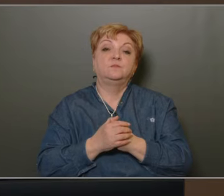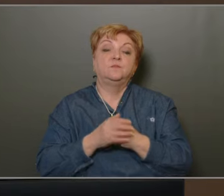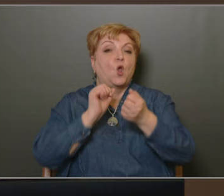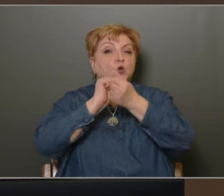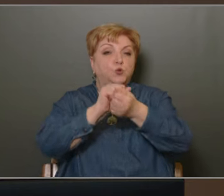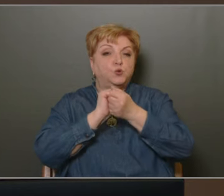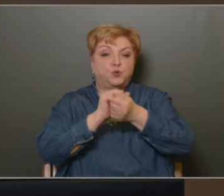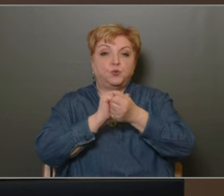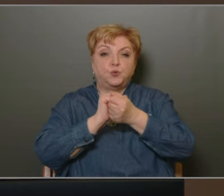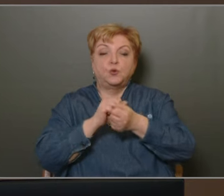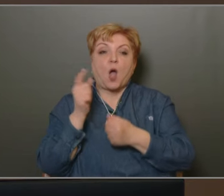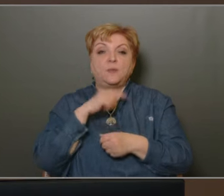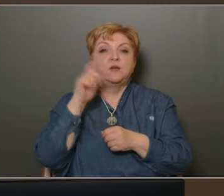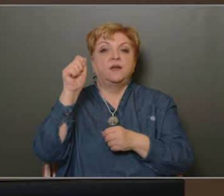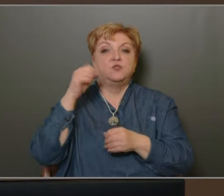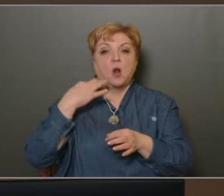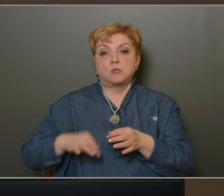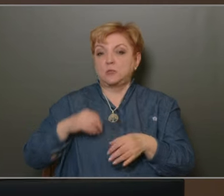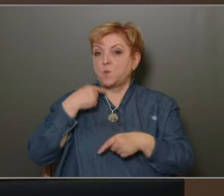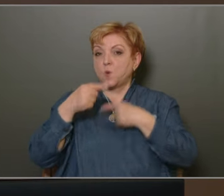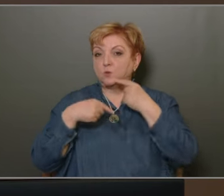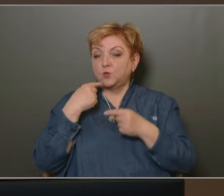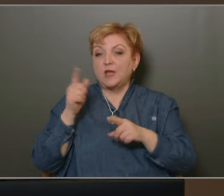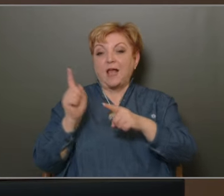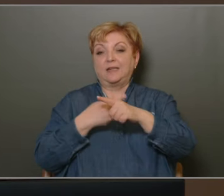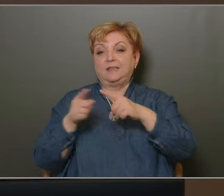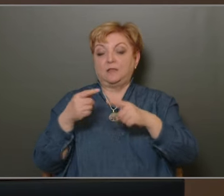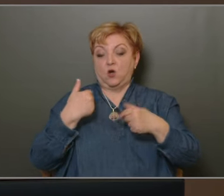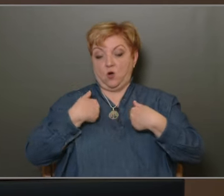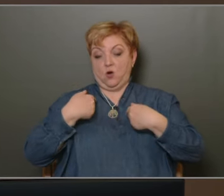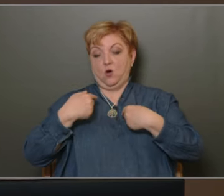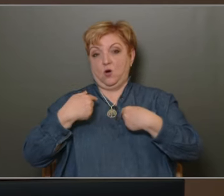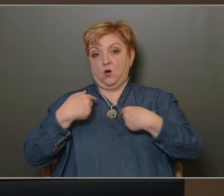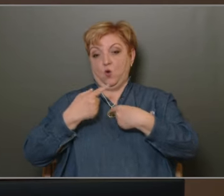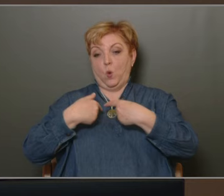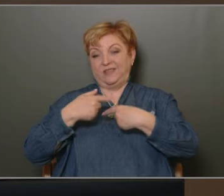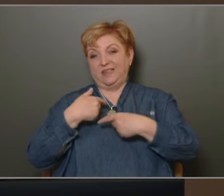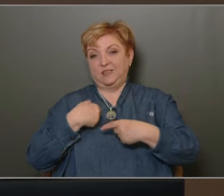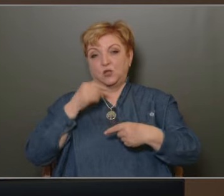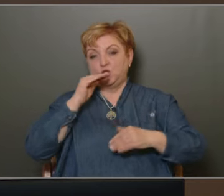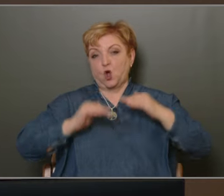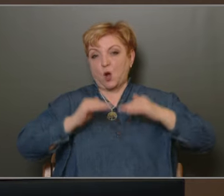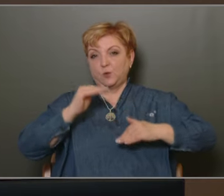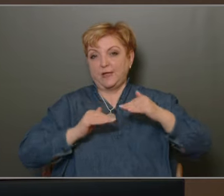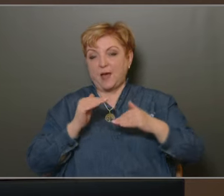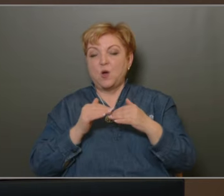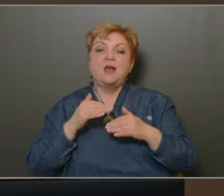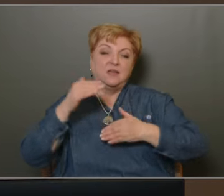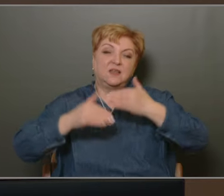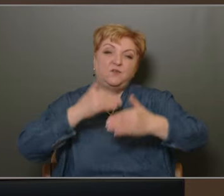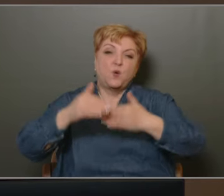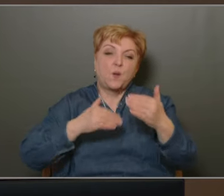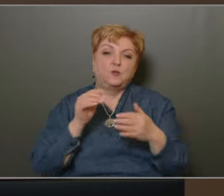hát küzdünk avval, amit a képviselő az, hogy mondott, hogy a kritika és az önkritika itt nincs harmóniába. Ezzel